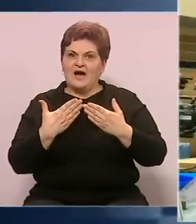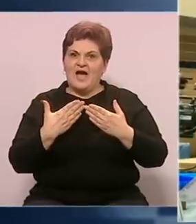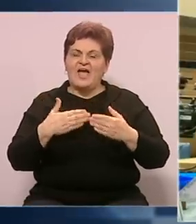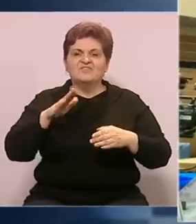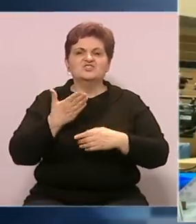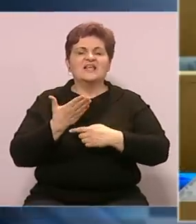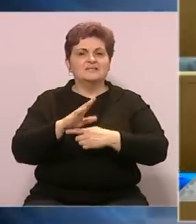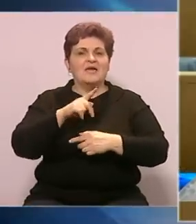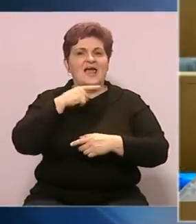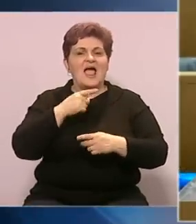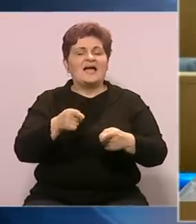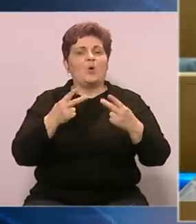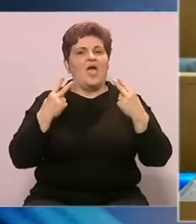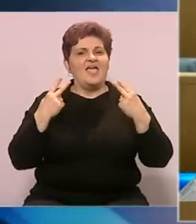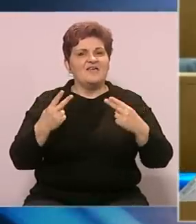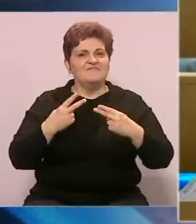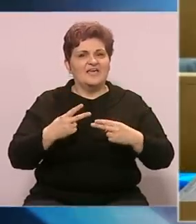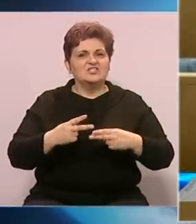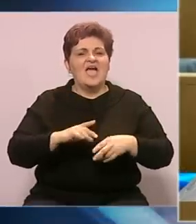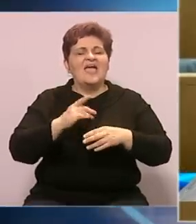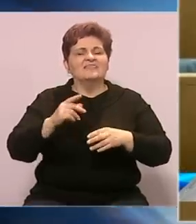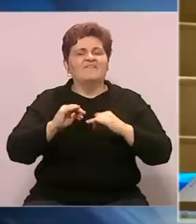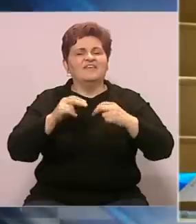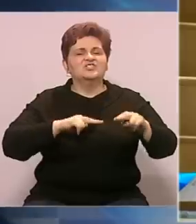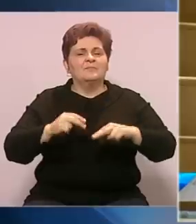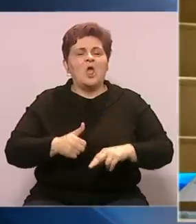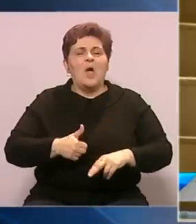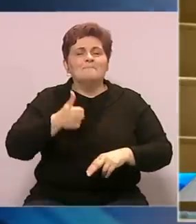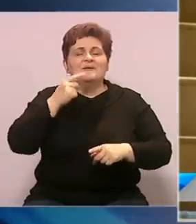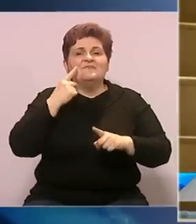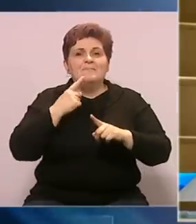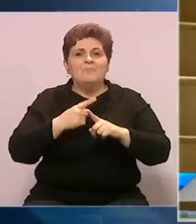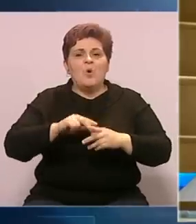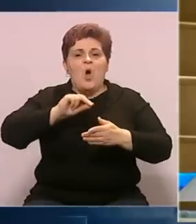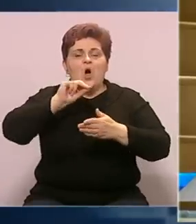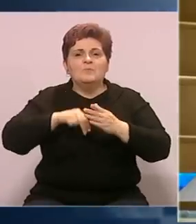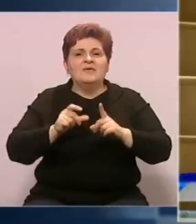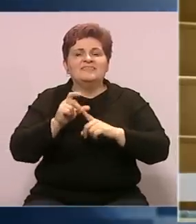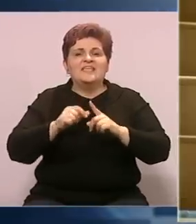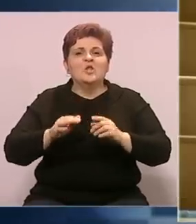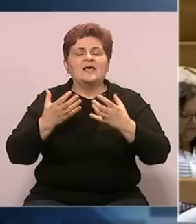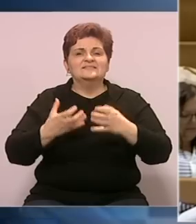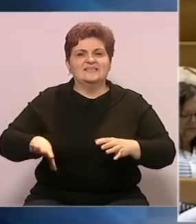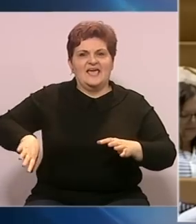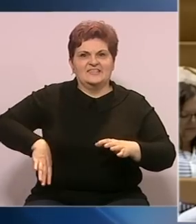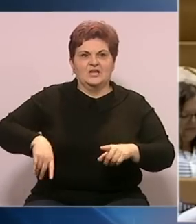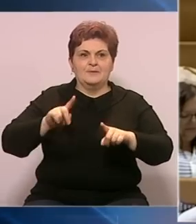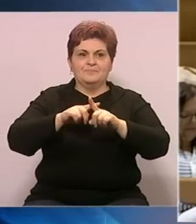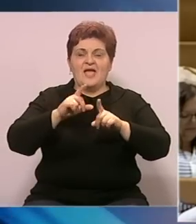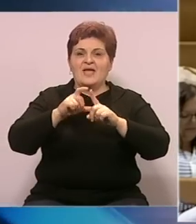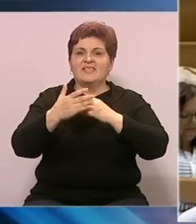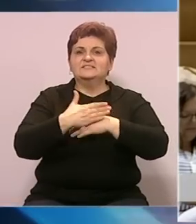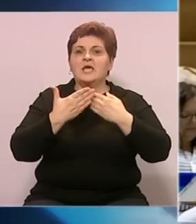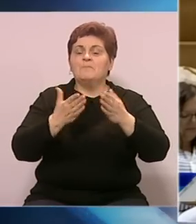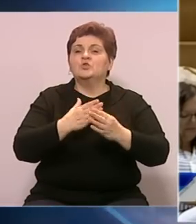zastupnika istakla je kako je važno da na čelu vijeća ministara prvi put od podpisivanja Dejtonskog sporozuma sjedi žena. HDZ je ponadio